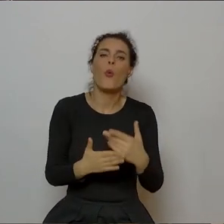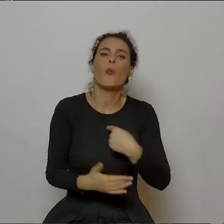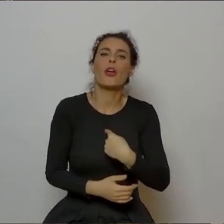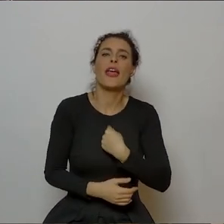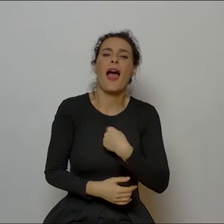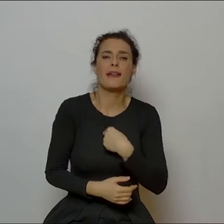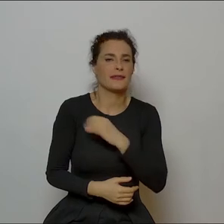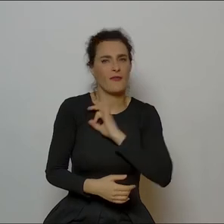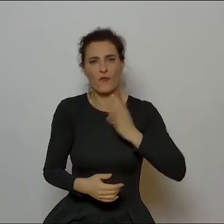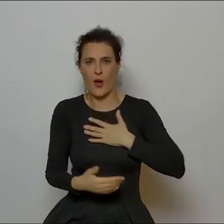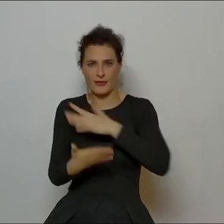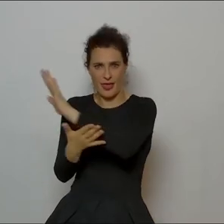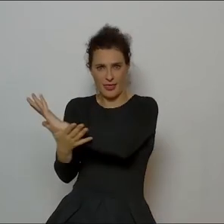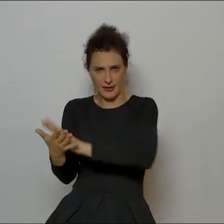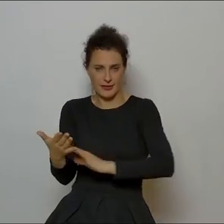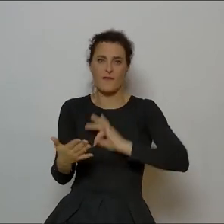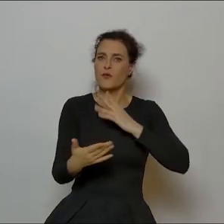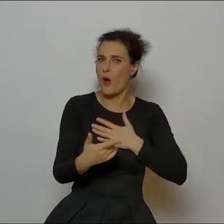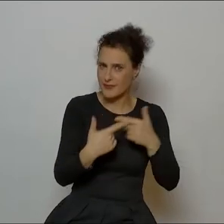swoje teksty, mam swoje wiersze.